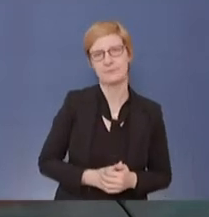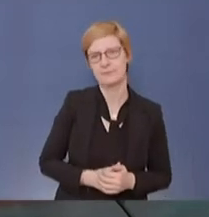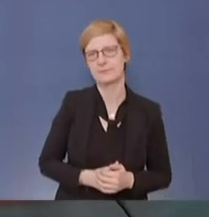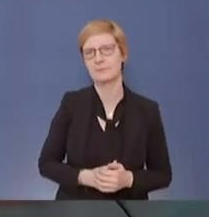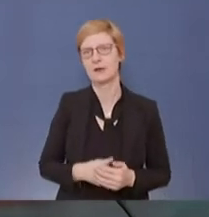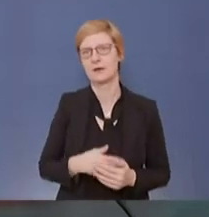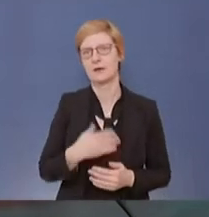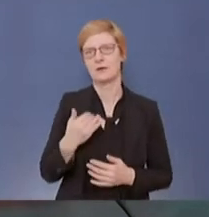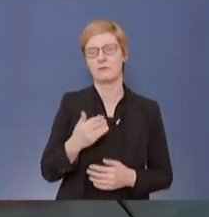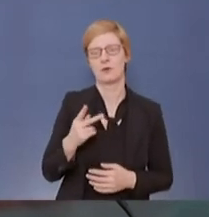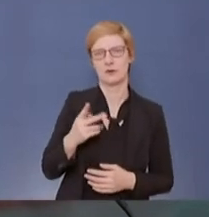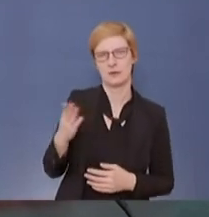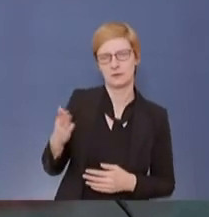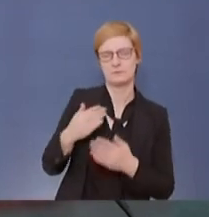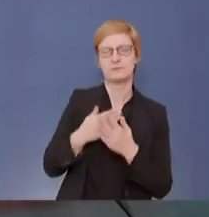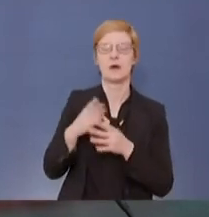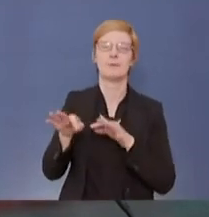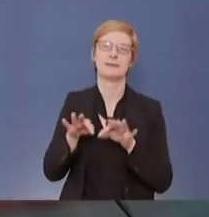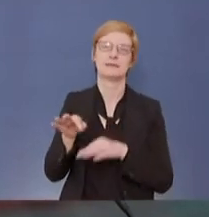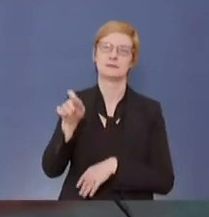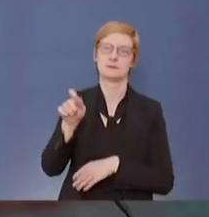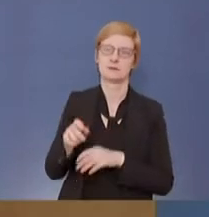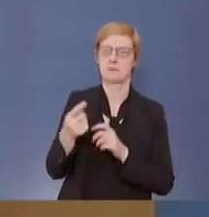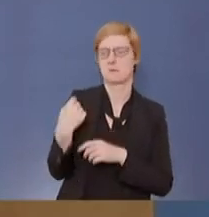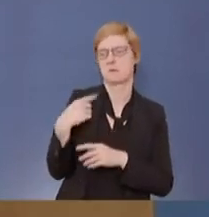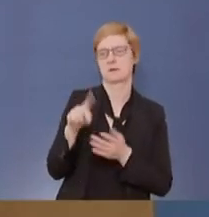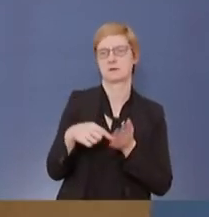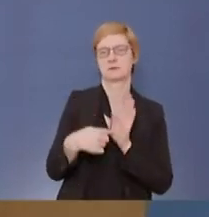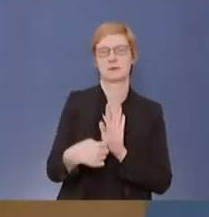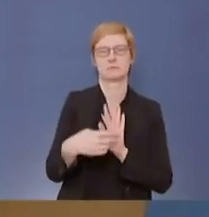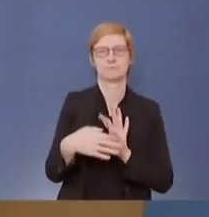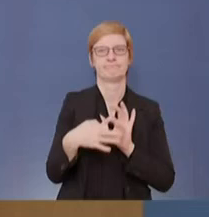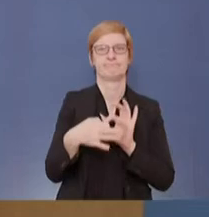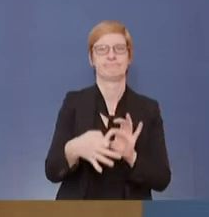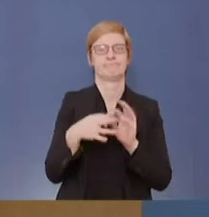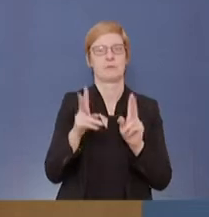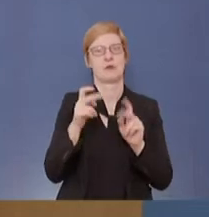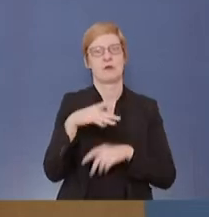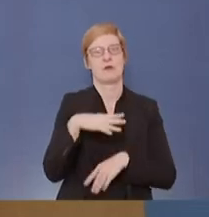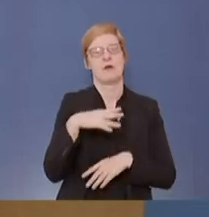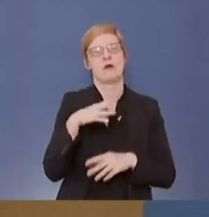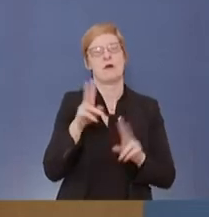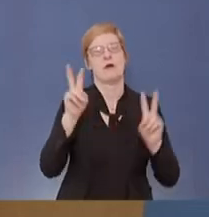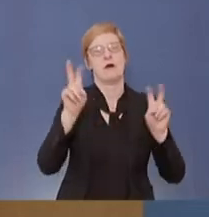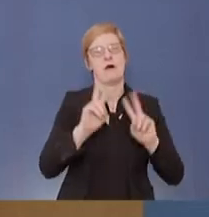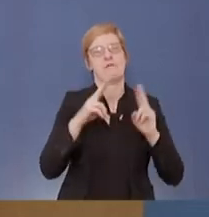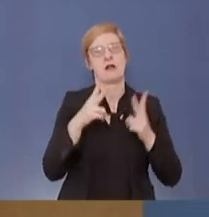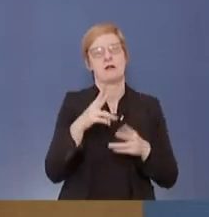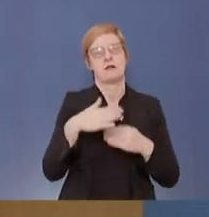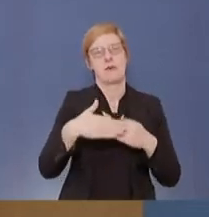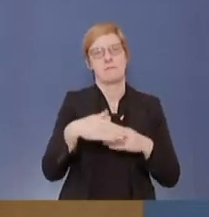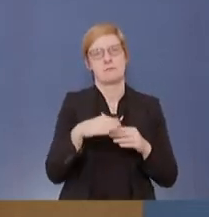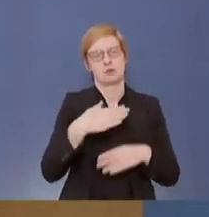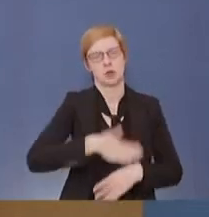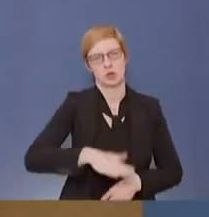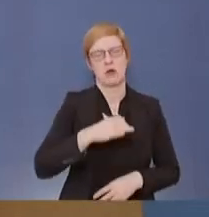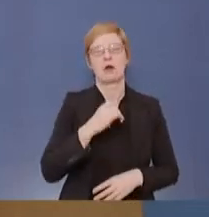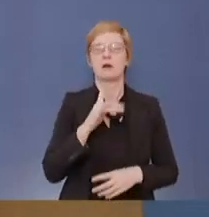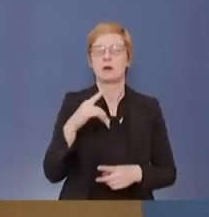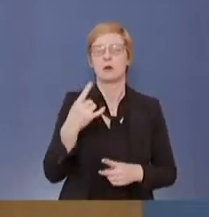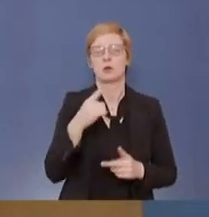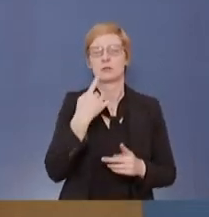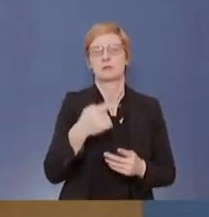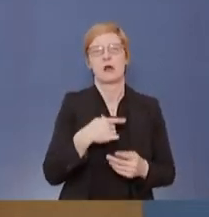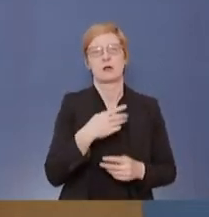ähnlich geäußert, kürzlich beispielsweise gegenüber der Welt am Sonntag, dass sie auch bei dem Grundsatz der Freiwilligkeit und